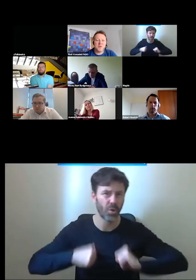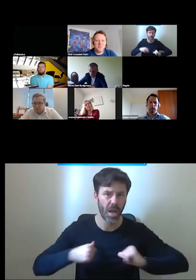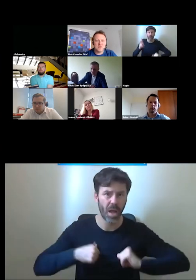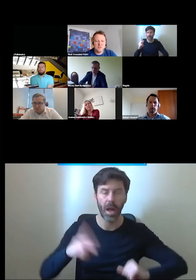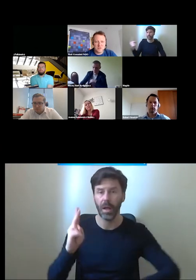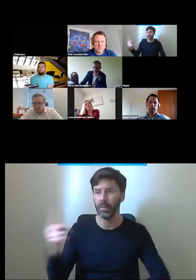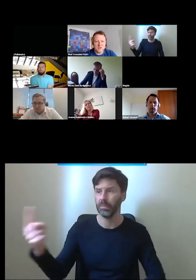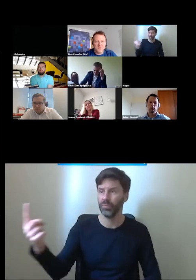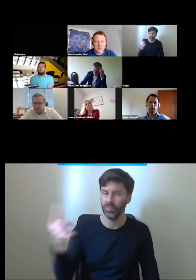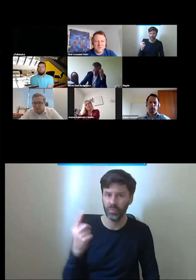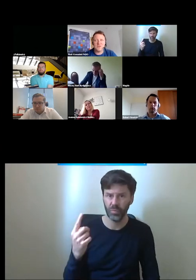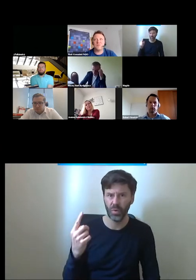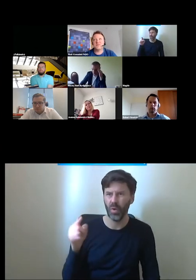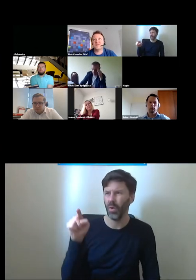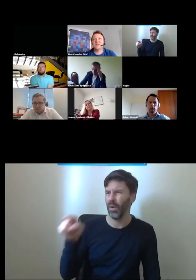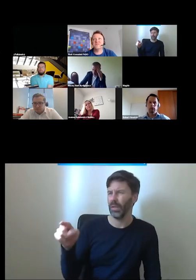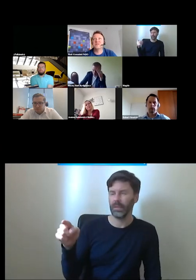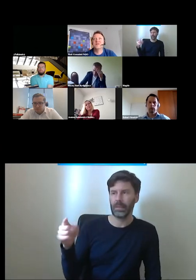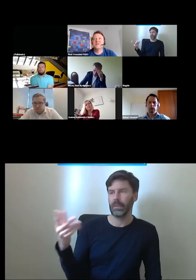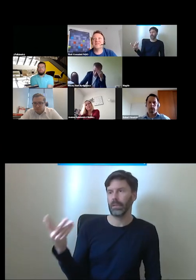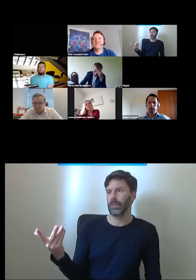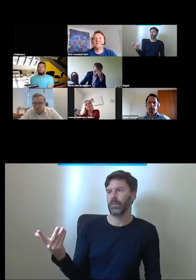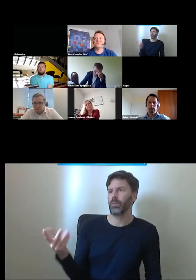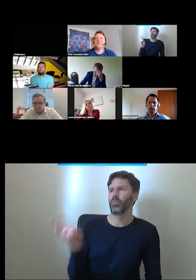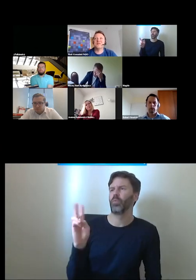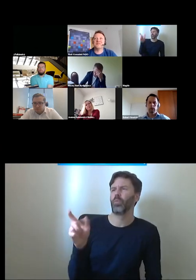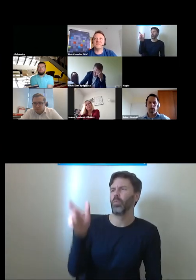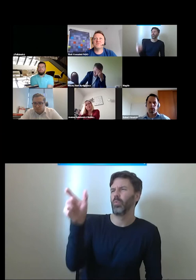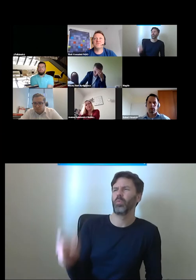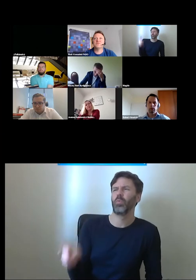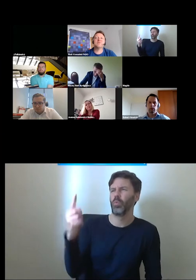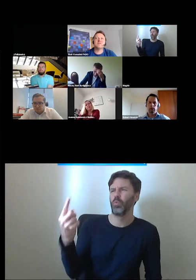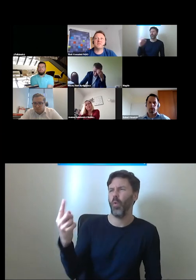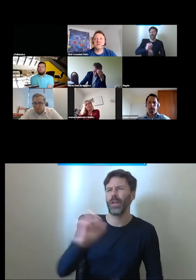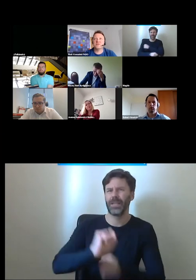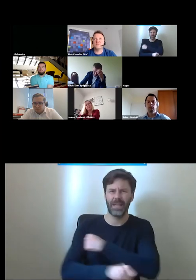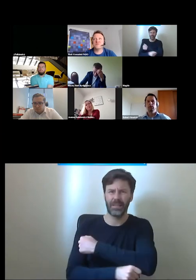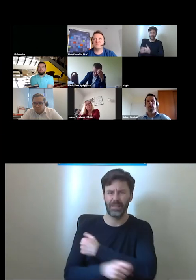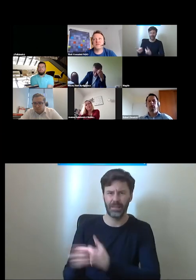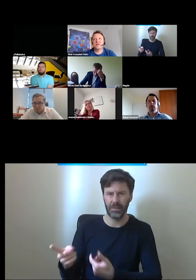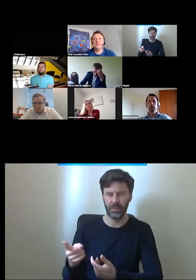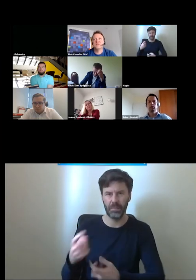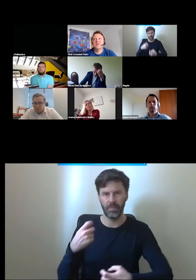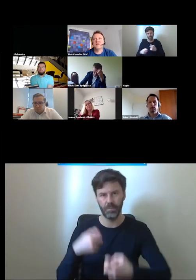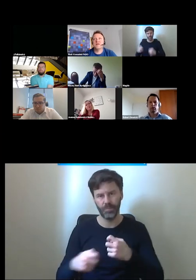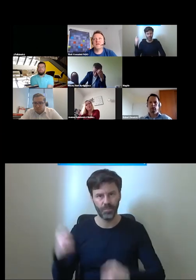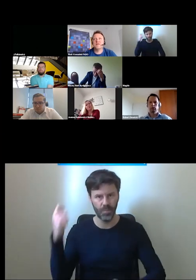no nie miał być tą dedykowaną osobą jest jakimś człowiekiem na zastępstwo no i wtedy zaczynają się oczywiście